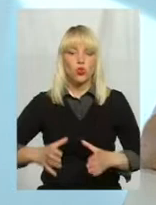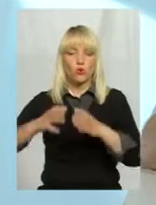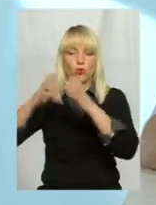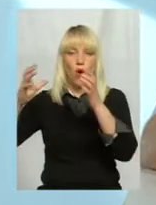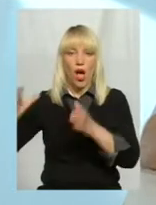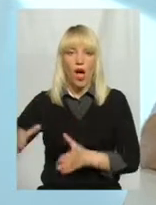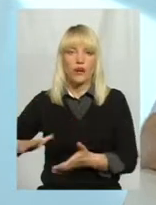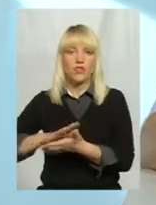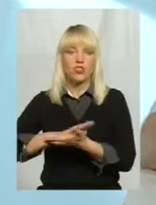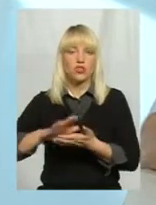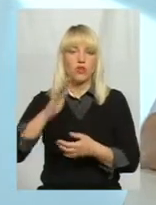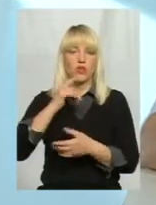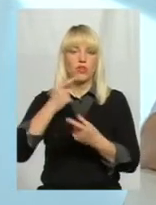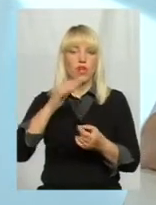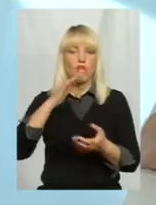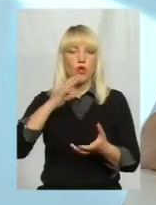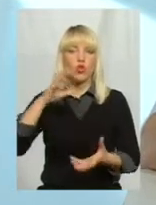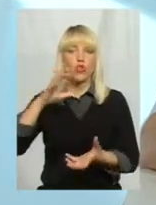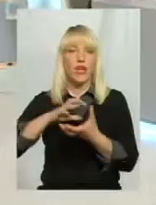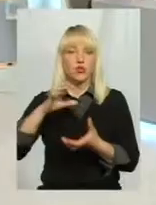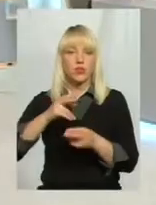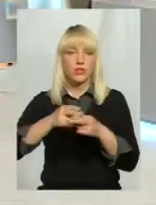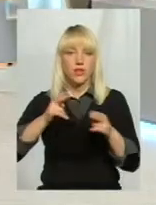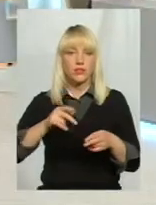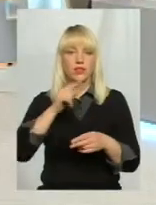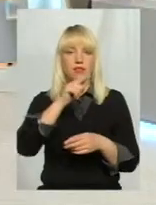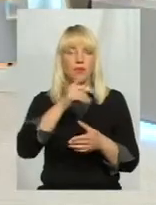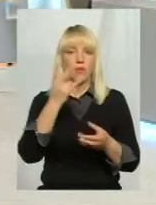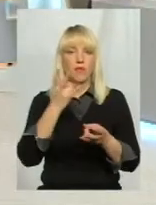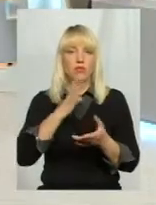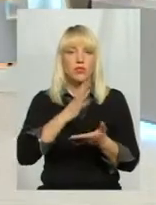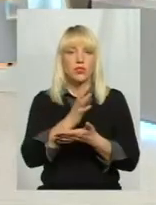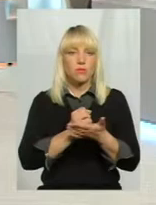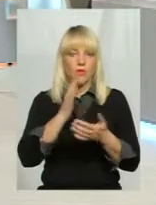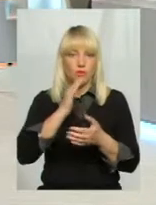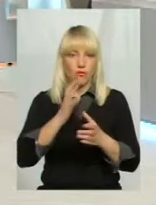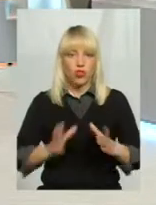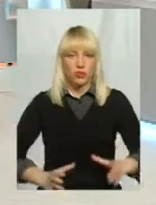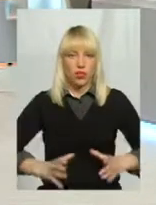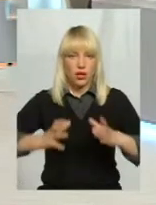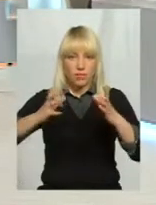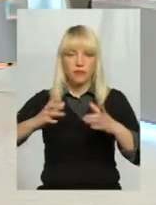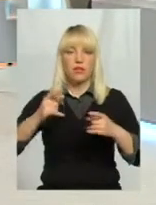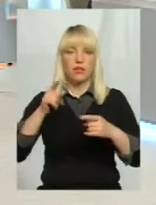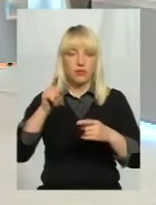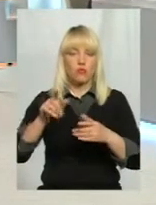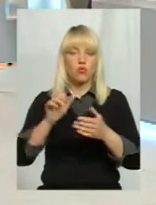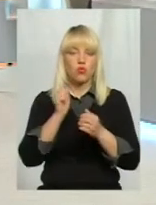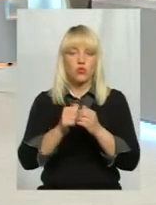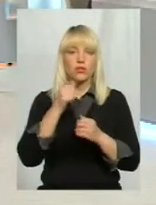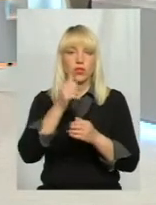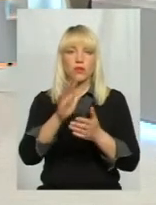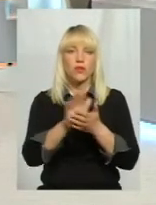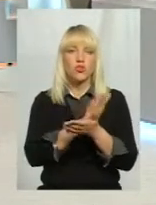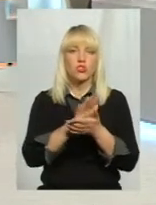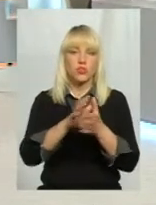станцій, було сказано, кожна водонасосна станція має свої резервуари чистої води, там кожен рік ми їх проводимо очистку і